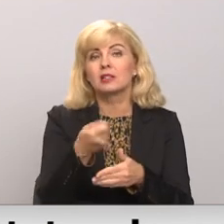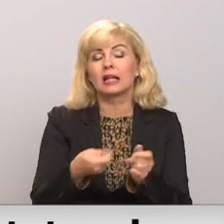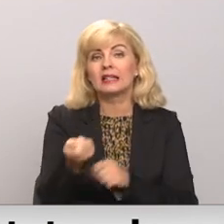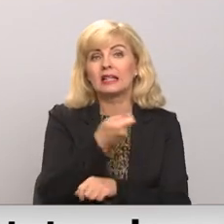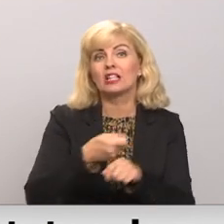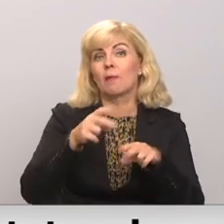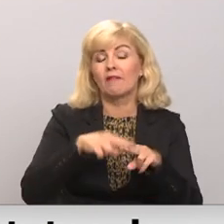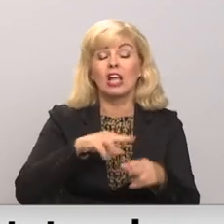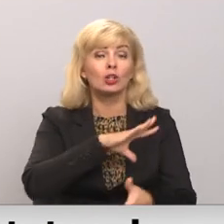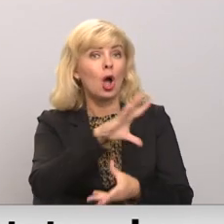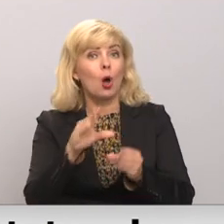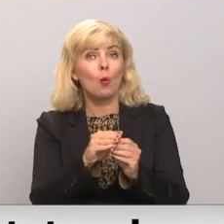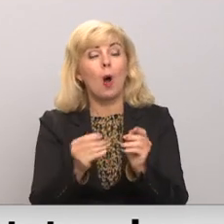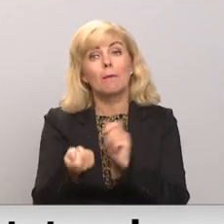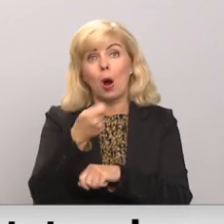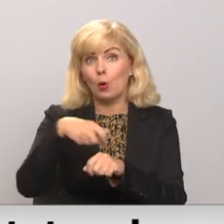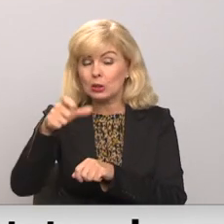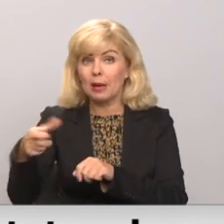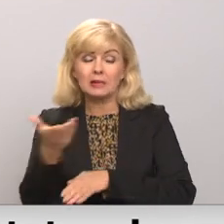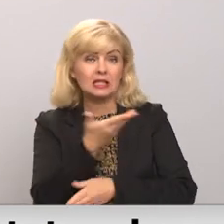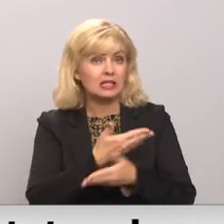vietas. Taču kopumā ar uzņēmējiem sadarbībā esot laba.